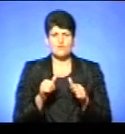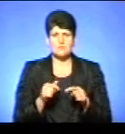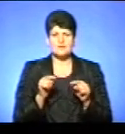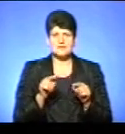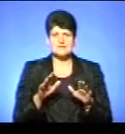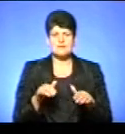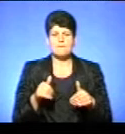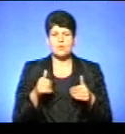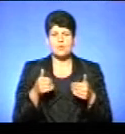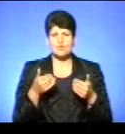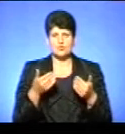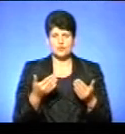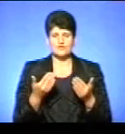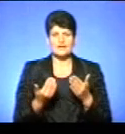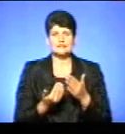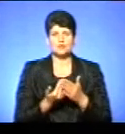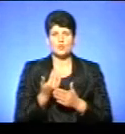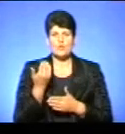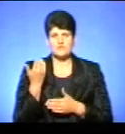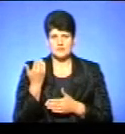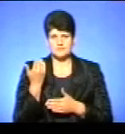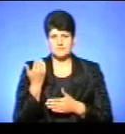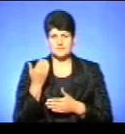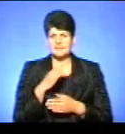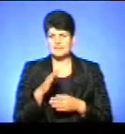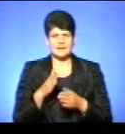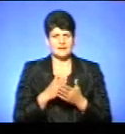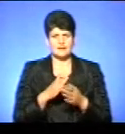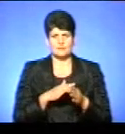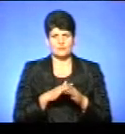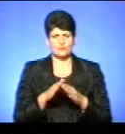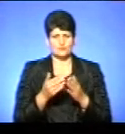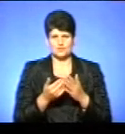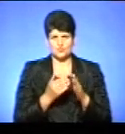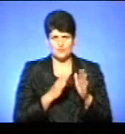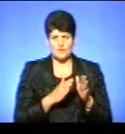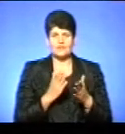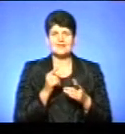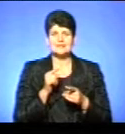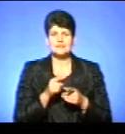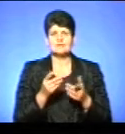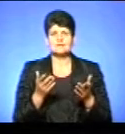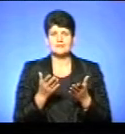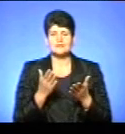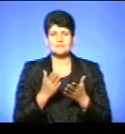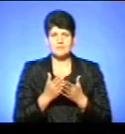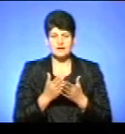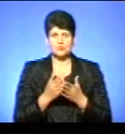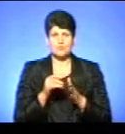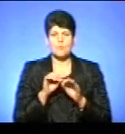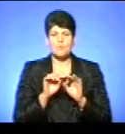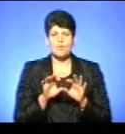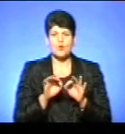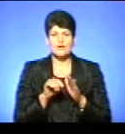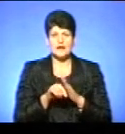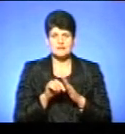які запропоновано, як новітні, ну, не цілком можливо новітні, а все-таки ті, які мають логічне пояснення в